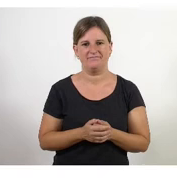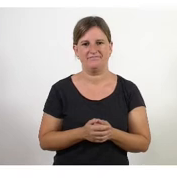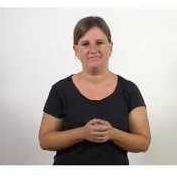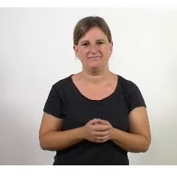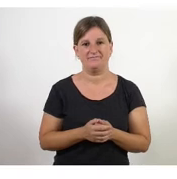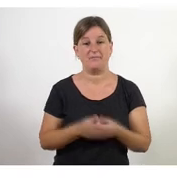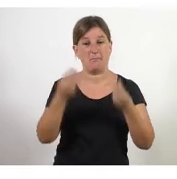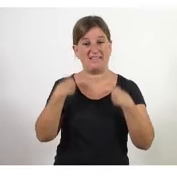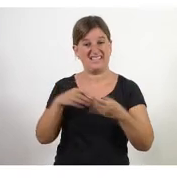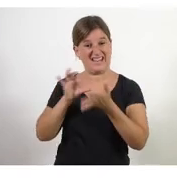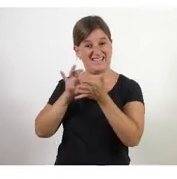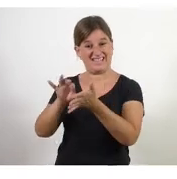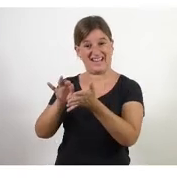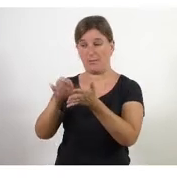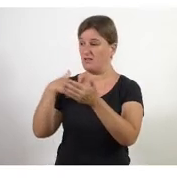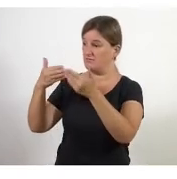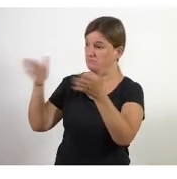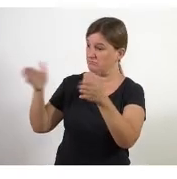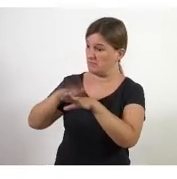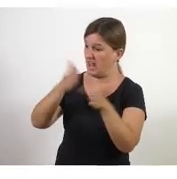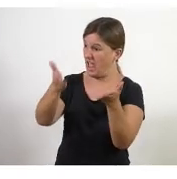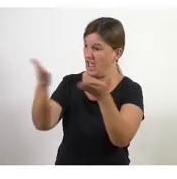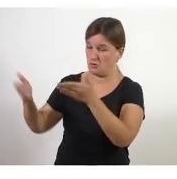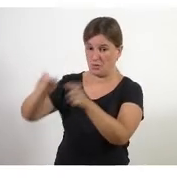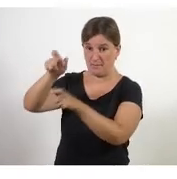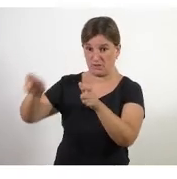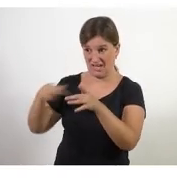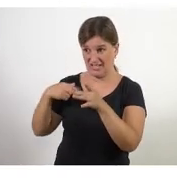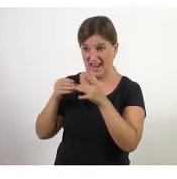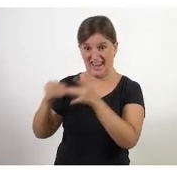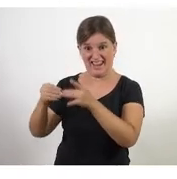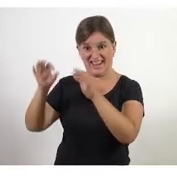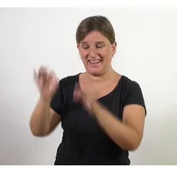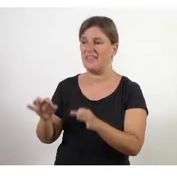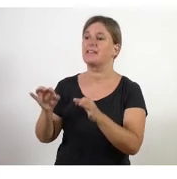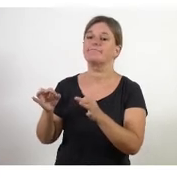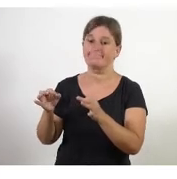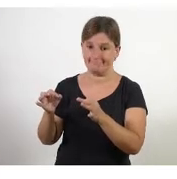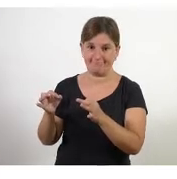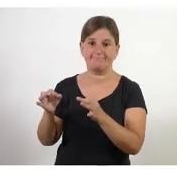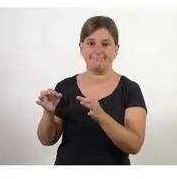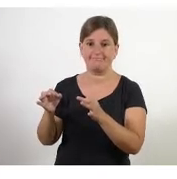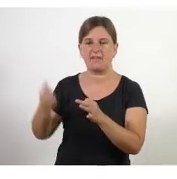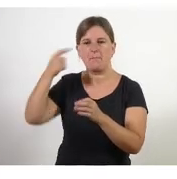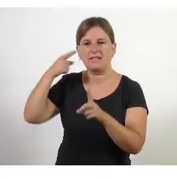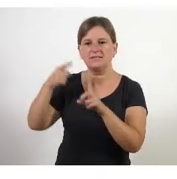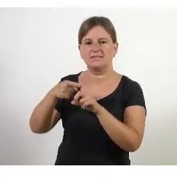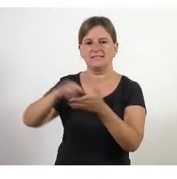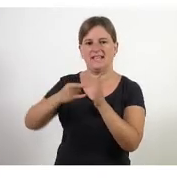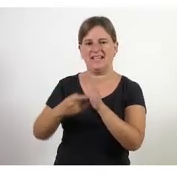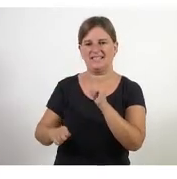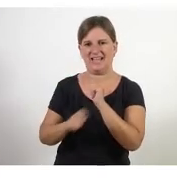que es fica al servei de les persones dedica molt de temps a l'estratègia